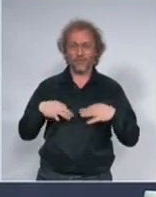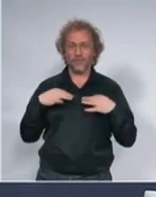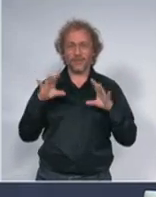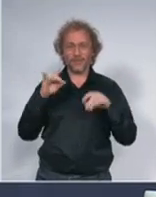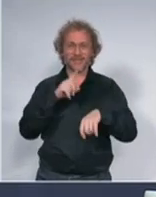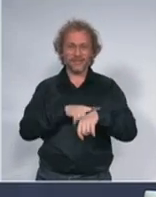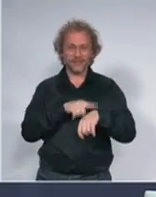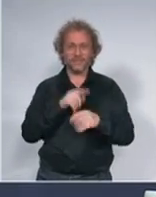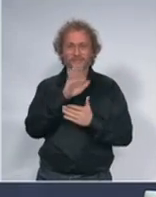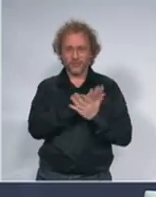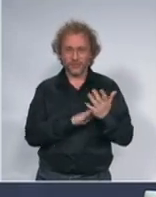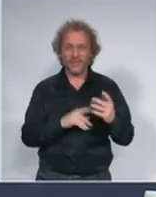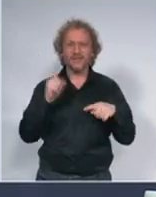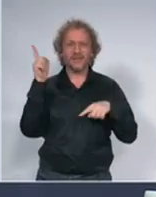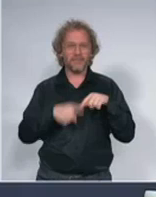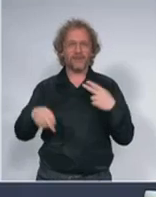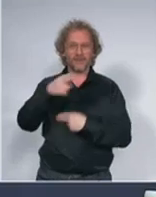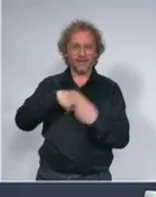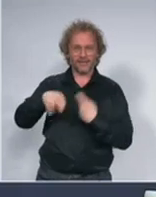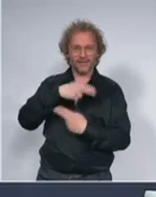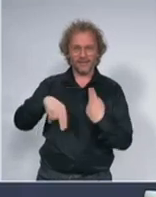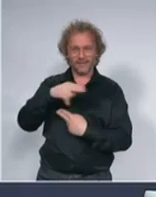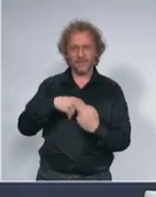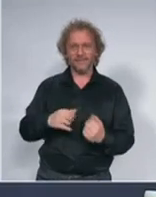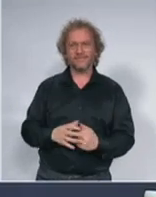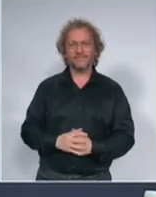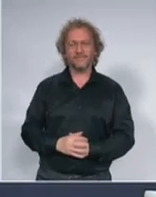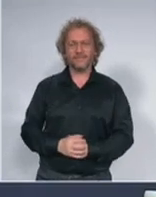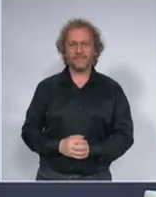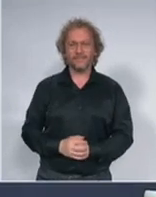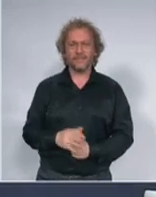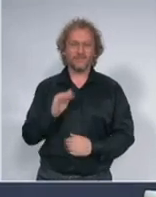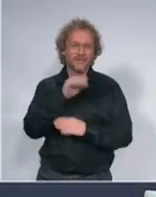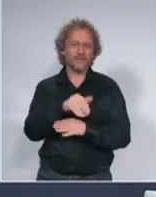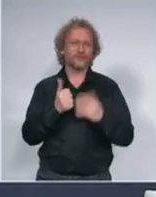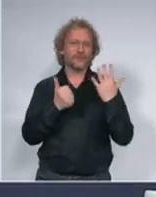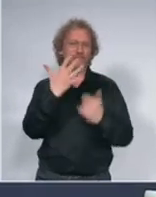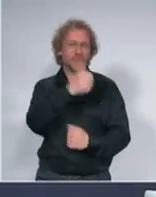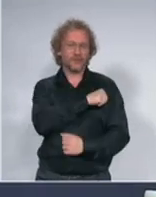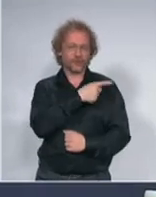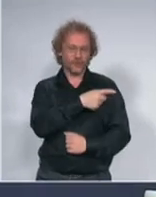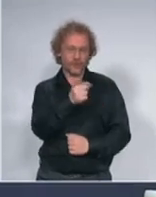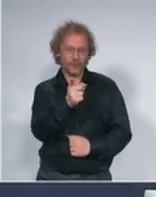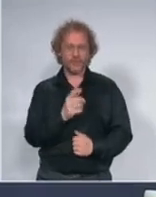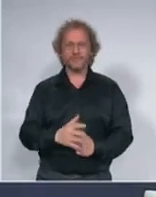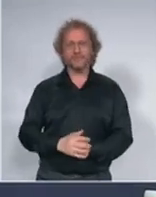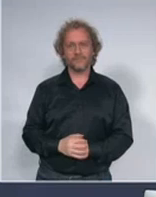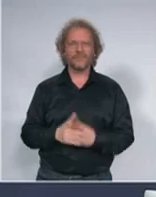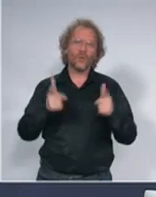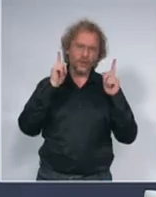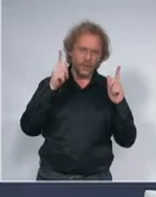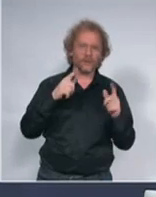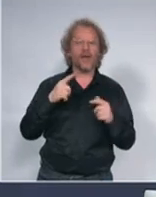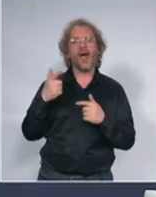zabrna kretanja, potpuna zabrna kretanja za starije od 65 godina u urbanim sredinama i 70